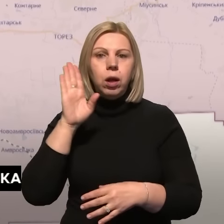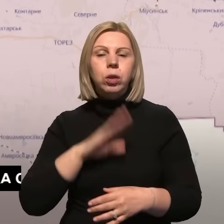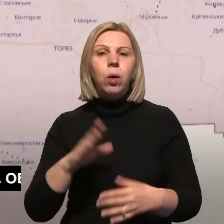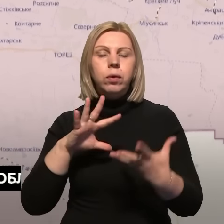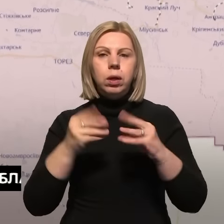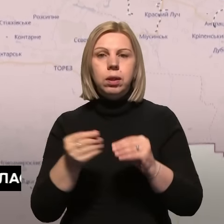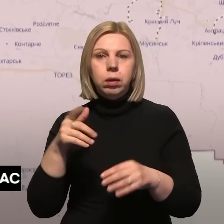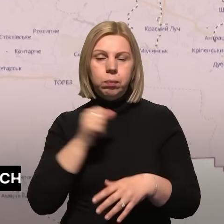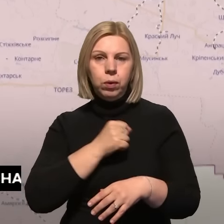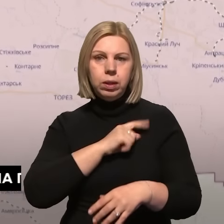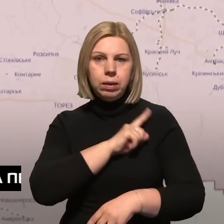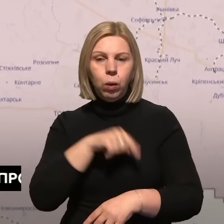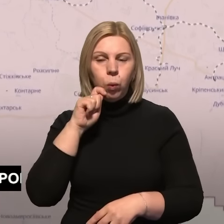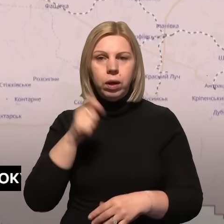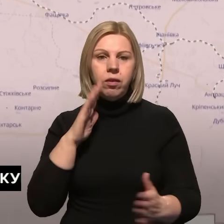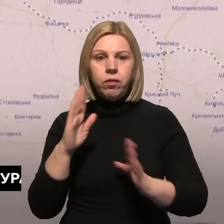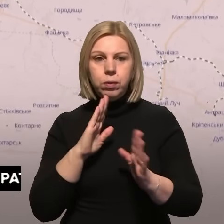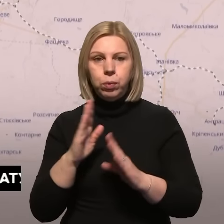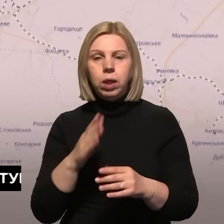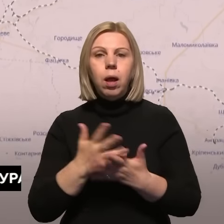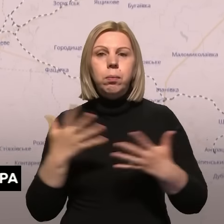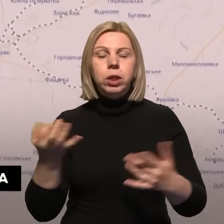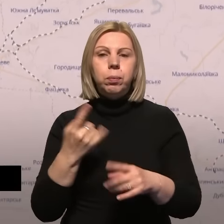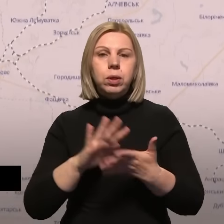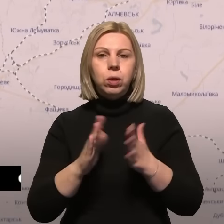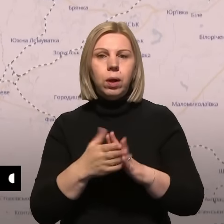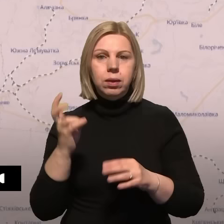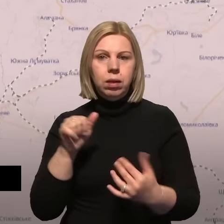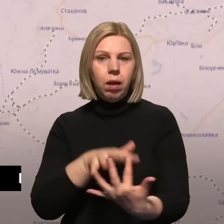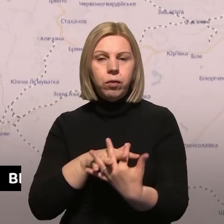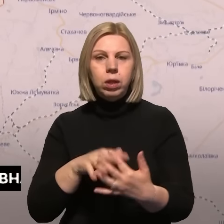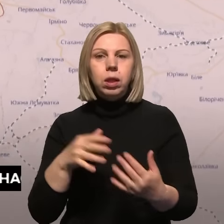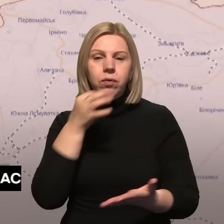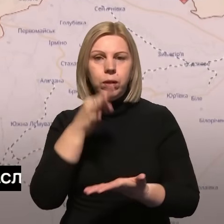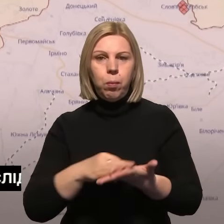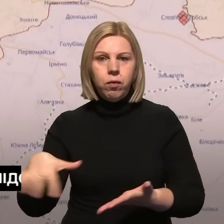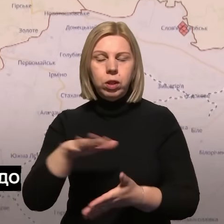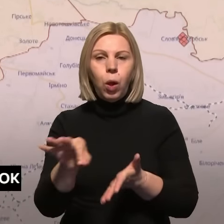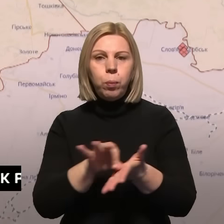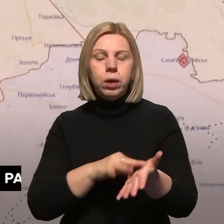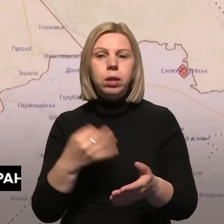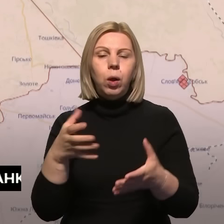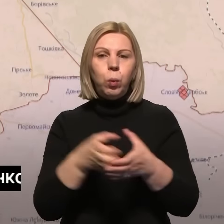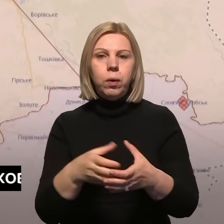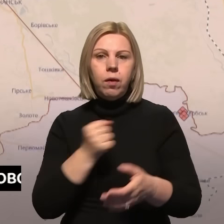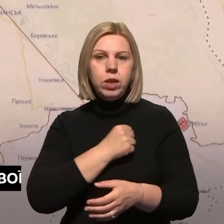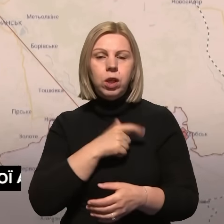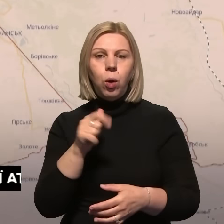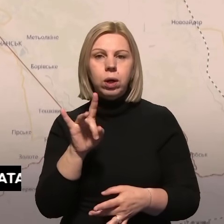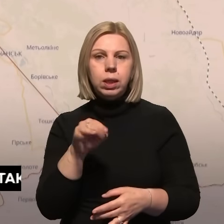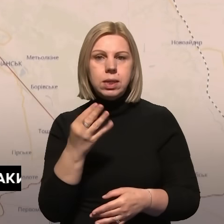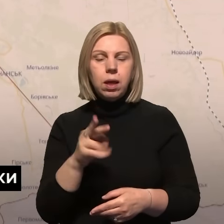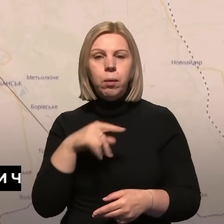зведенні Генштабу Збройних Сил України у Фейсбуці. Більше про ситуацію на передовій в зоні відповідальності оперативно-стратегічного групування військ Хортиця